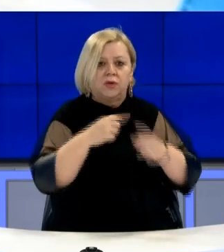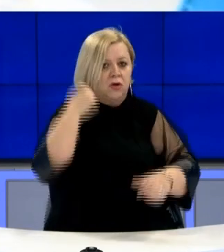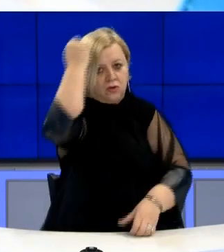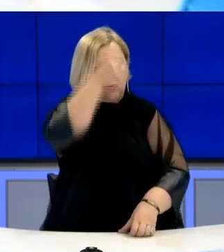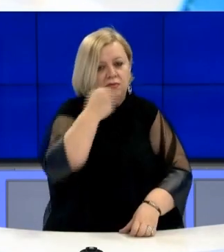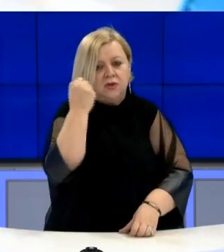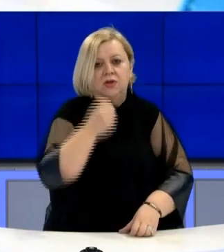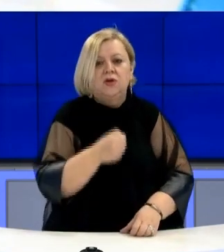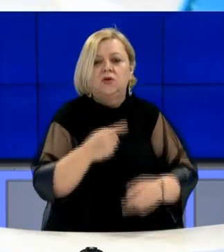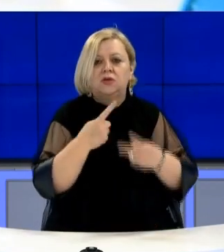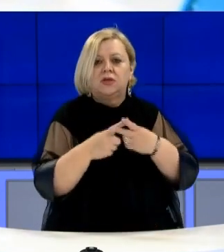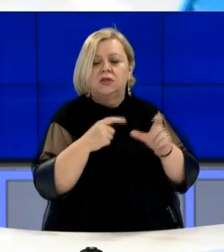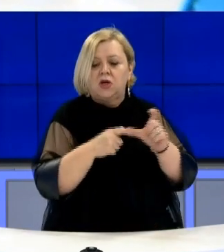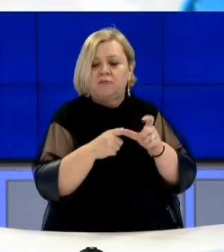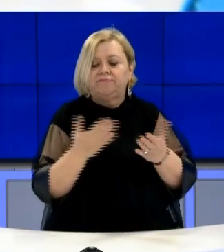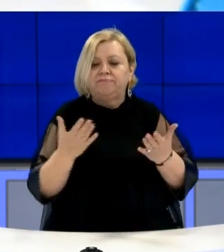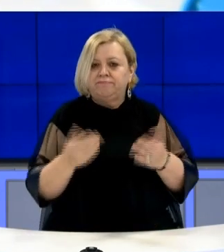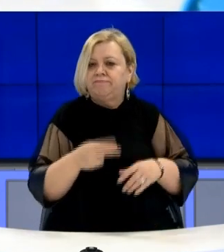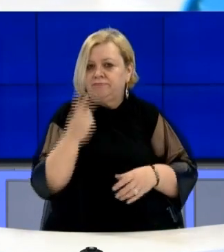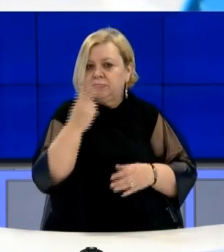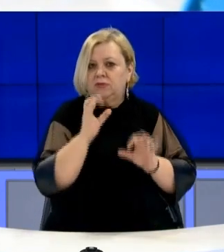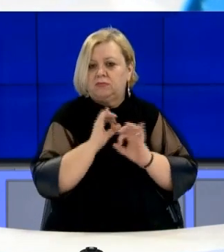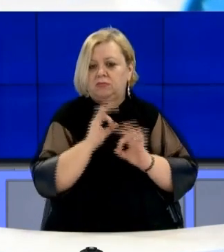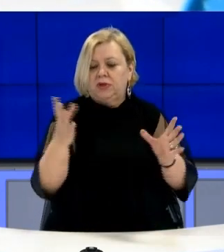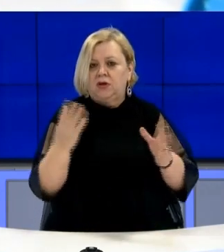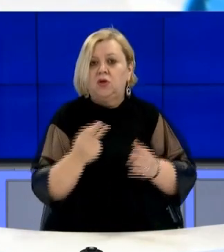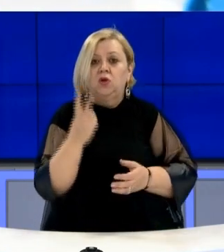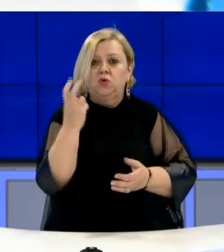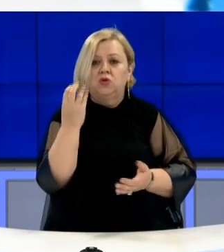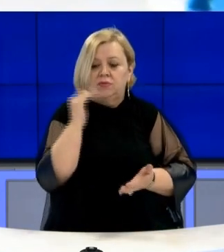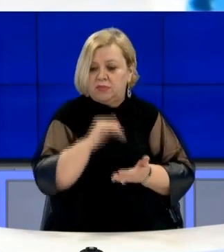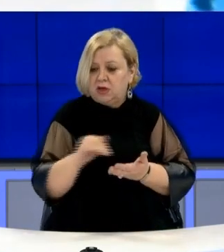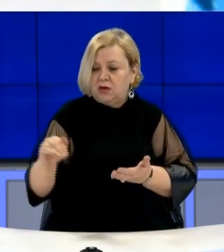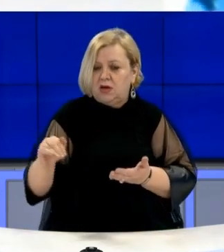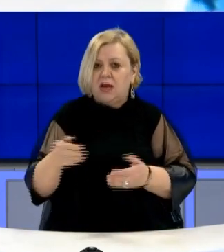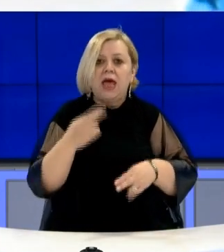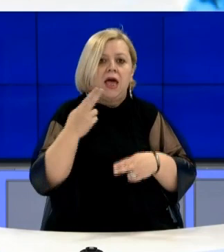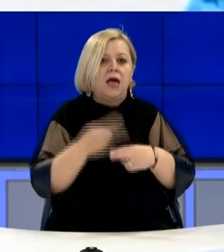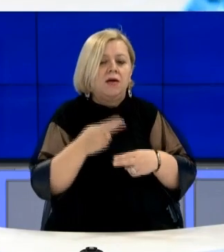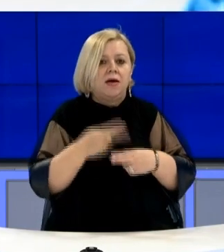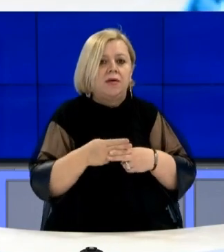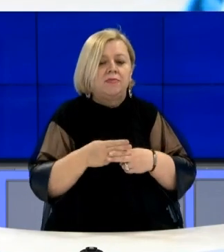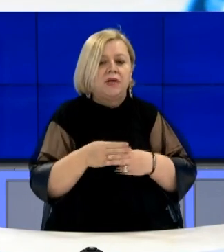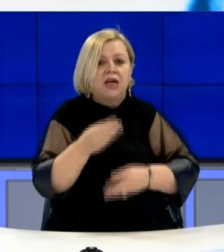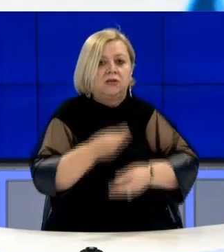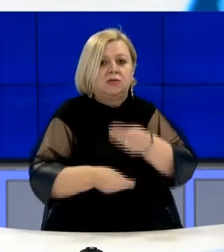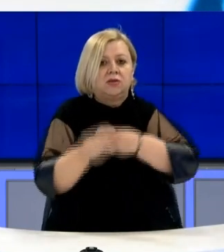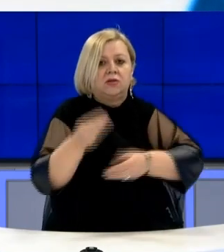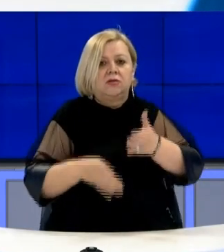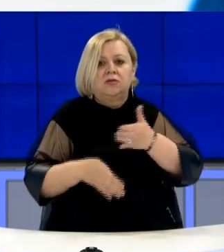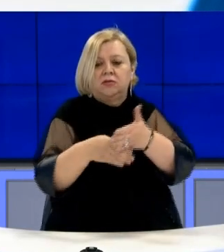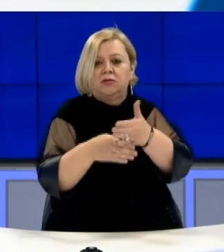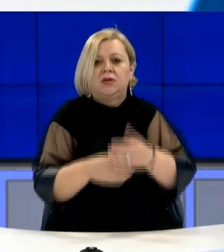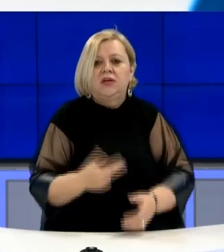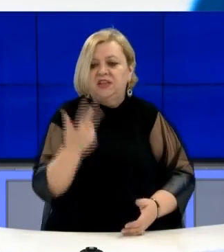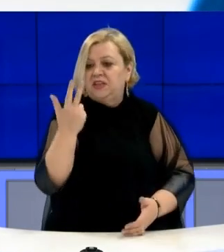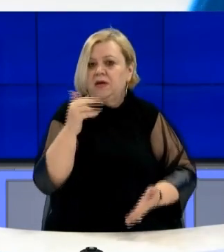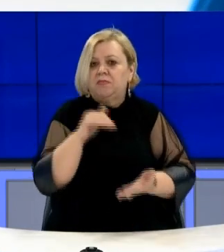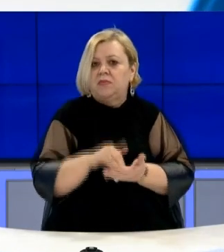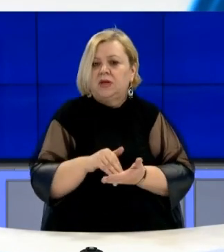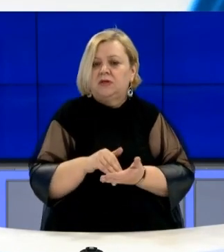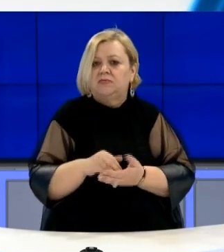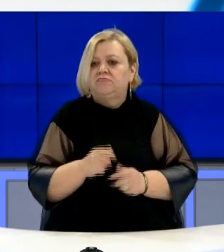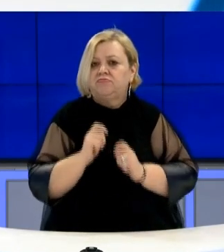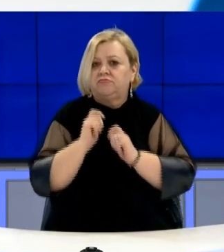Hysen Sëgojeva, ka thënë së është e pakuptim që nga 200 milion euro që andar në emër të ri më këmbjes ekonomike, vetëm 3 milion euro të